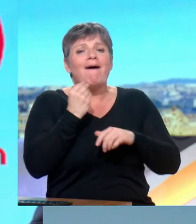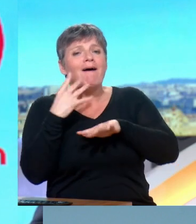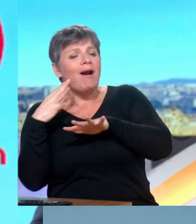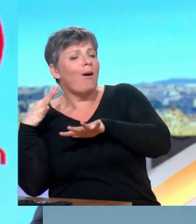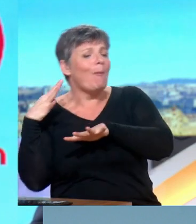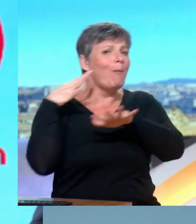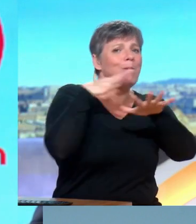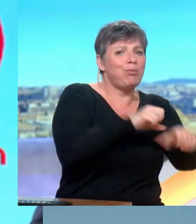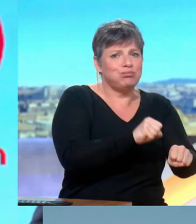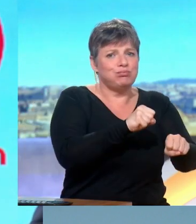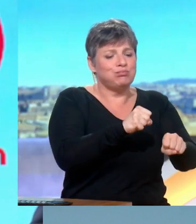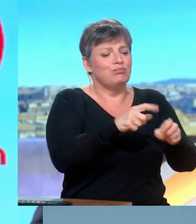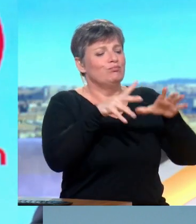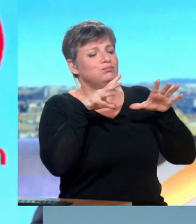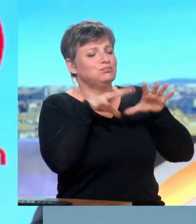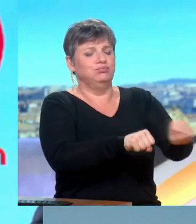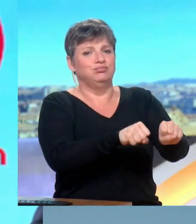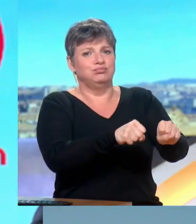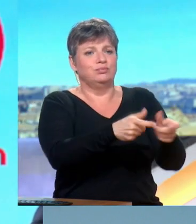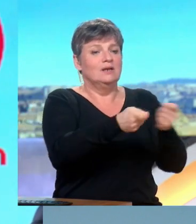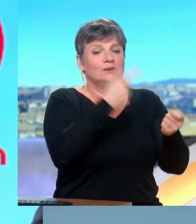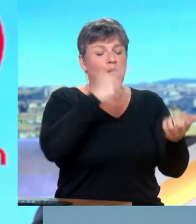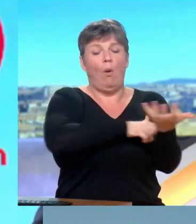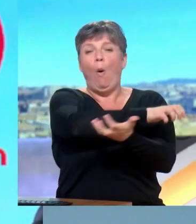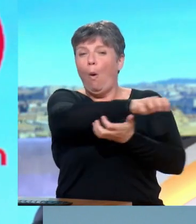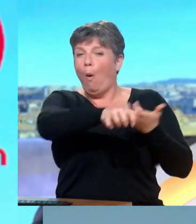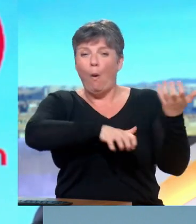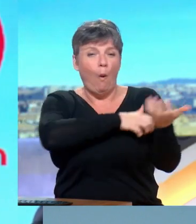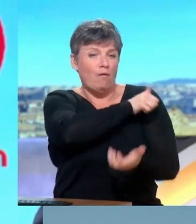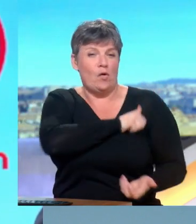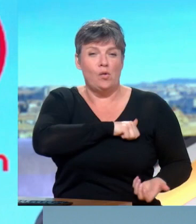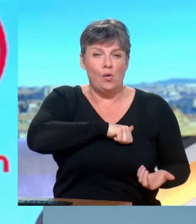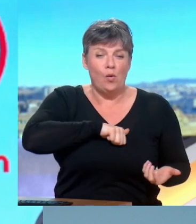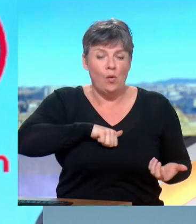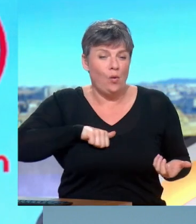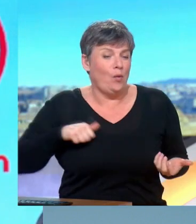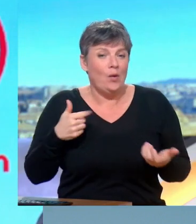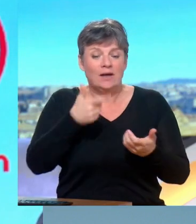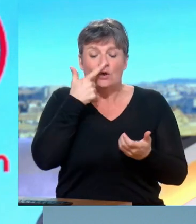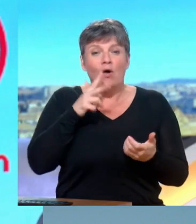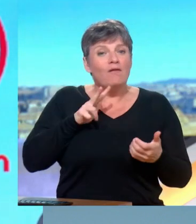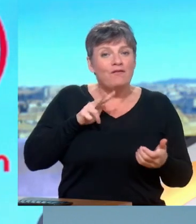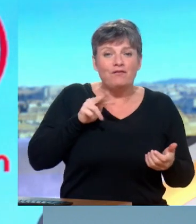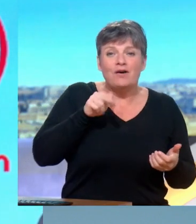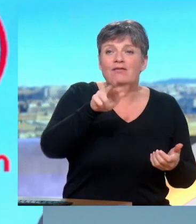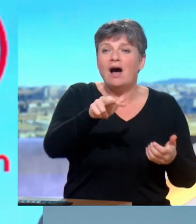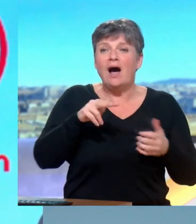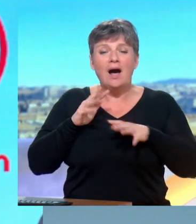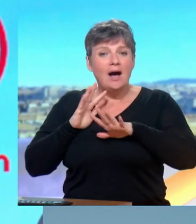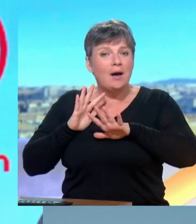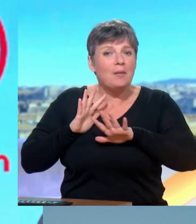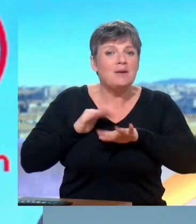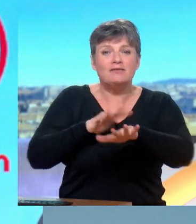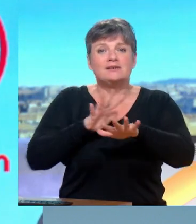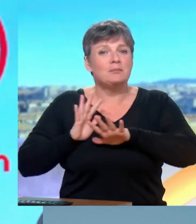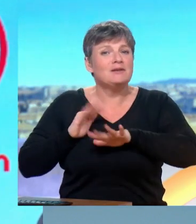veuillent tenter de prendre le contrôle de Gaza. Bains de sang, etc. À ce moment-là, grande manifestation peut-être quotidienne dans toutes